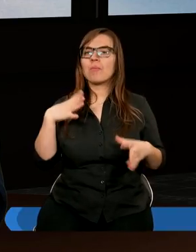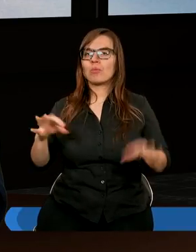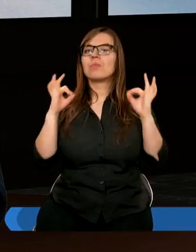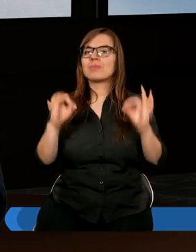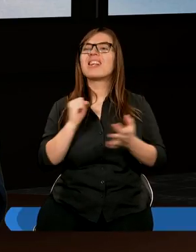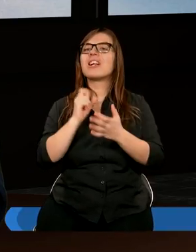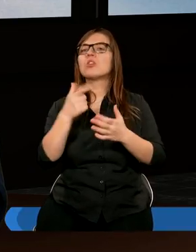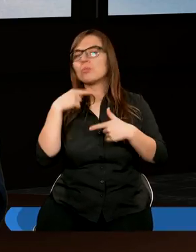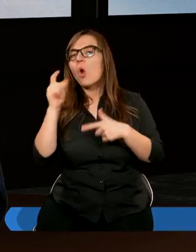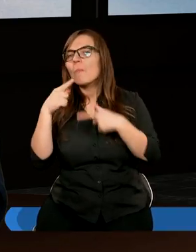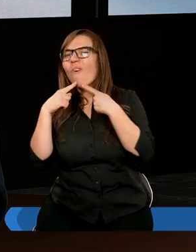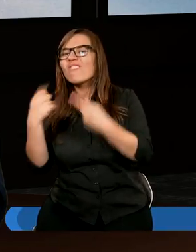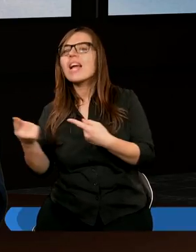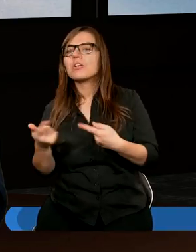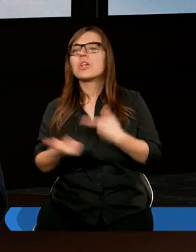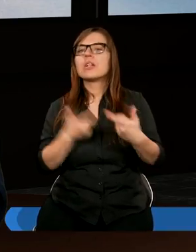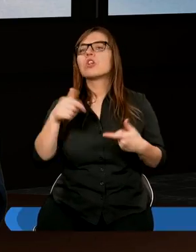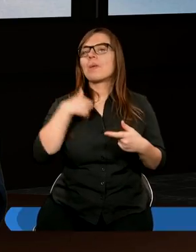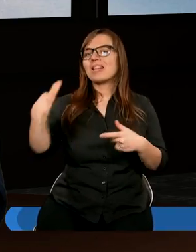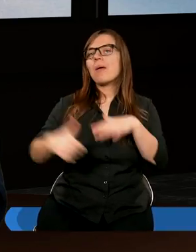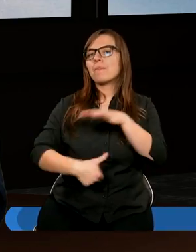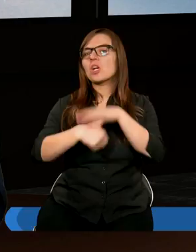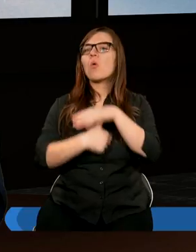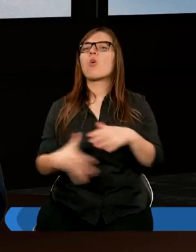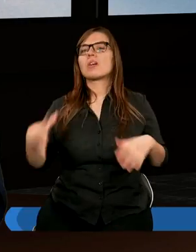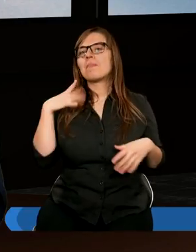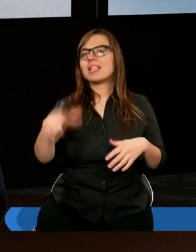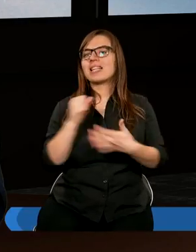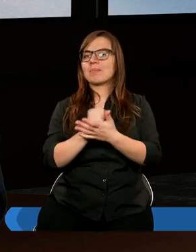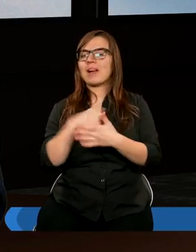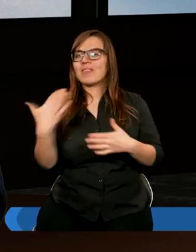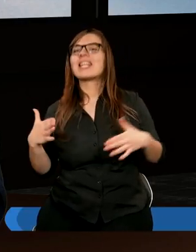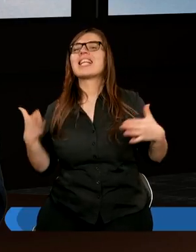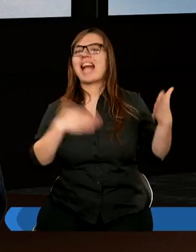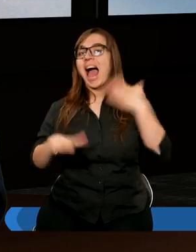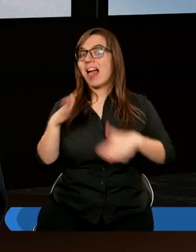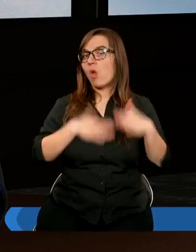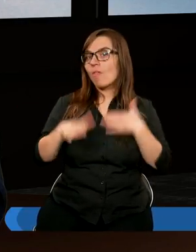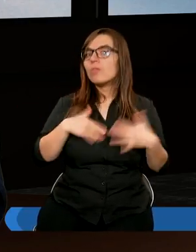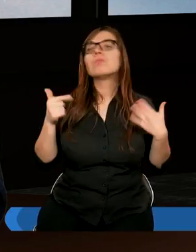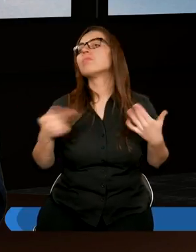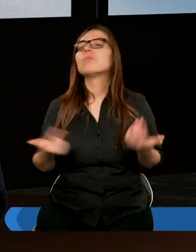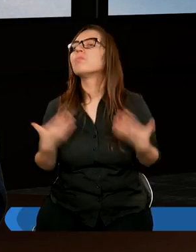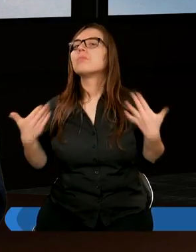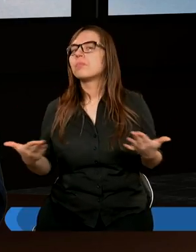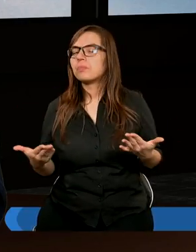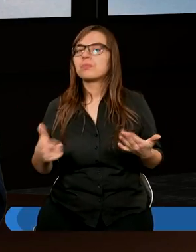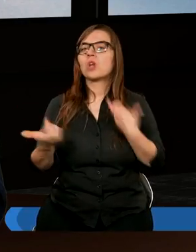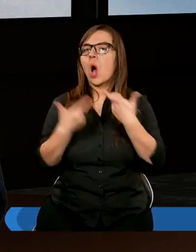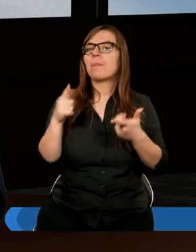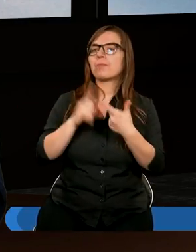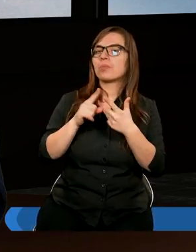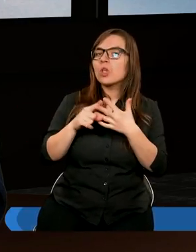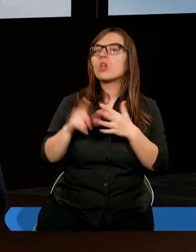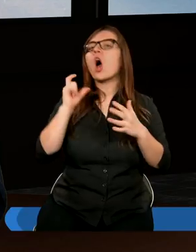sprawozdać i żeby ten przełożony był z tego sprawozdania zadowolony, to musimy robić to,